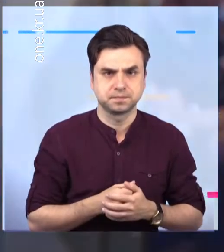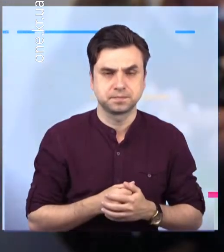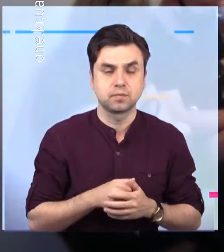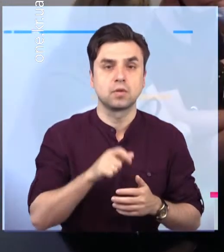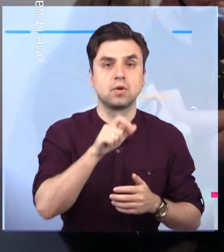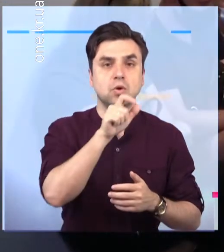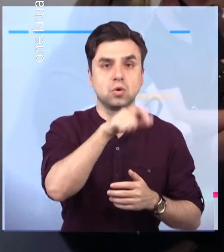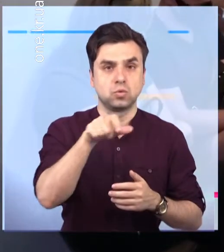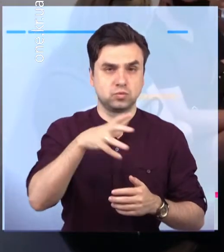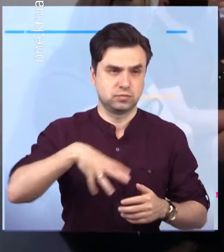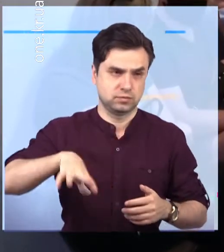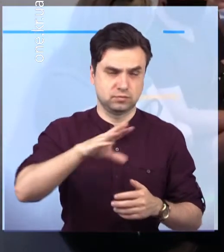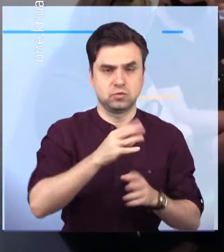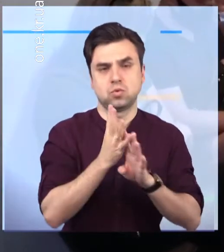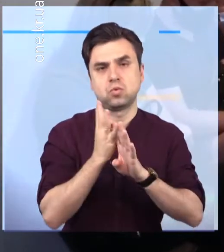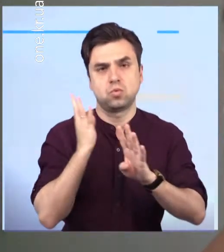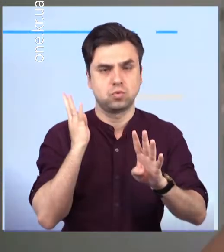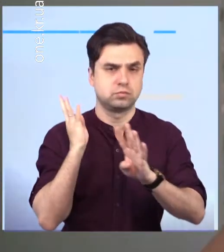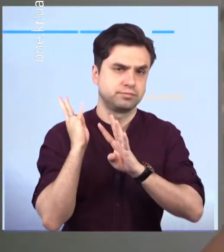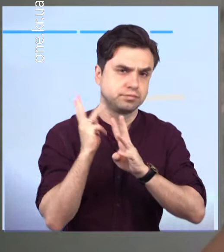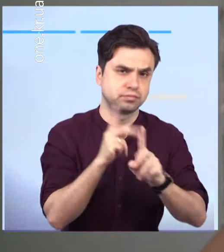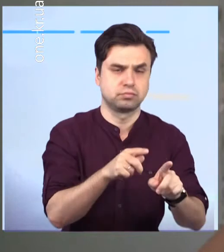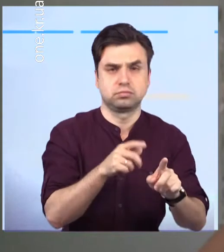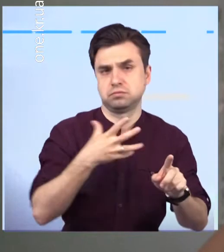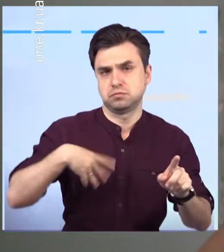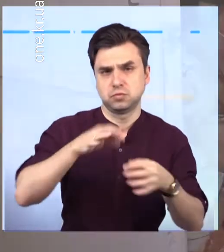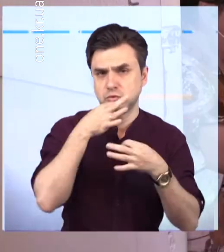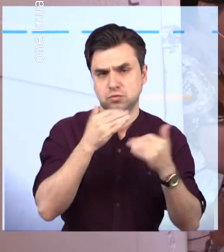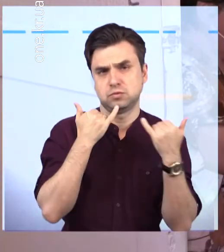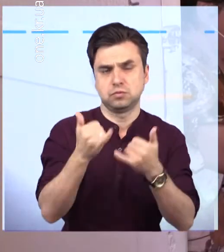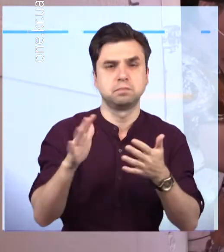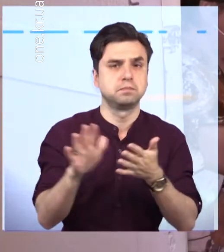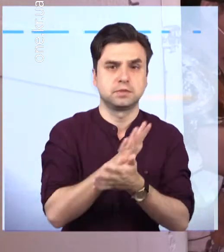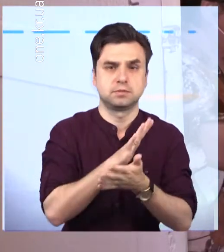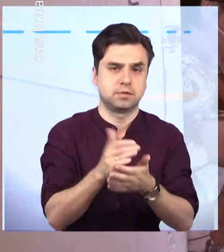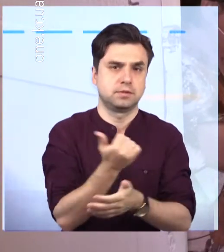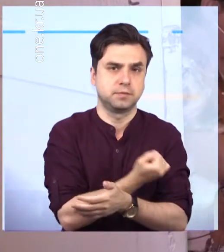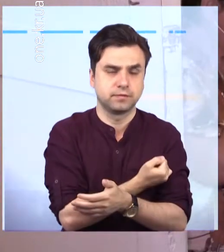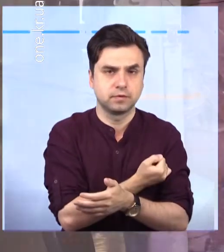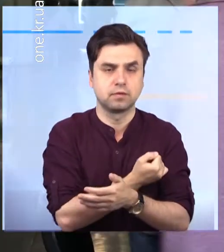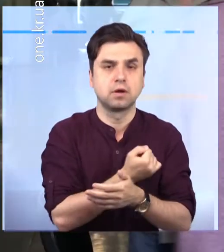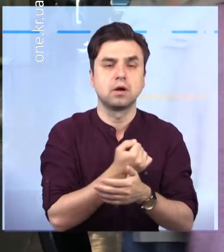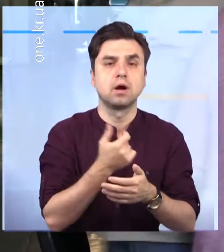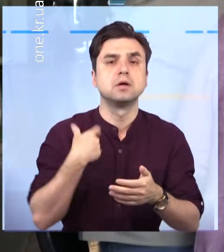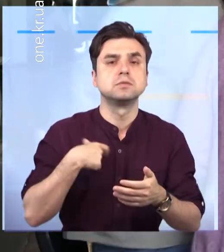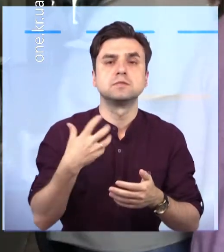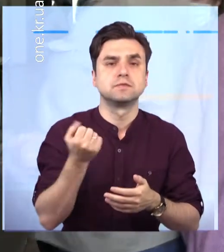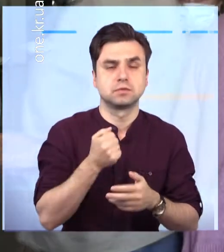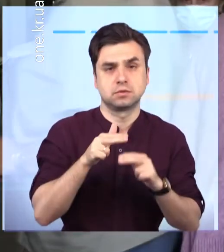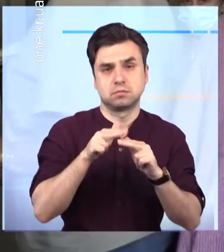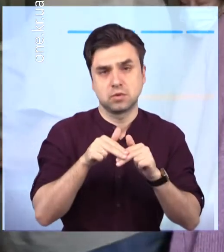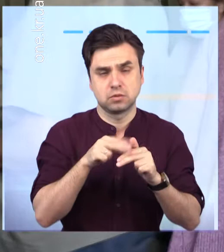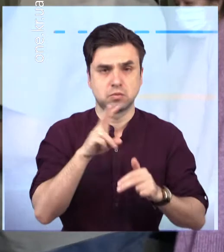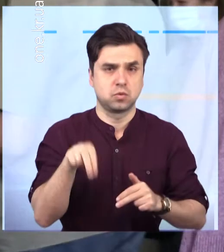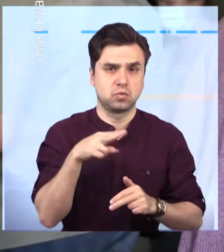допомоги номер п'ять. Усі містяни у порядку живого черги мали змогу отримати щеплення від ковіду абсолютно безкоштовно. Для цього потрібно було